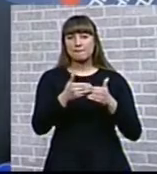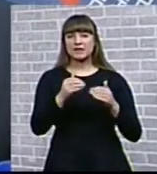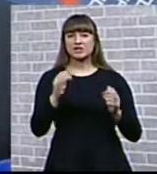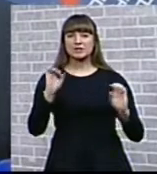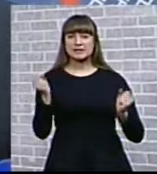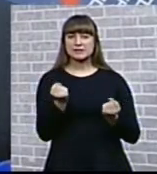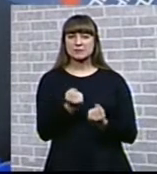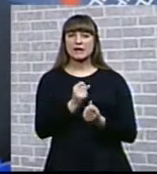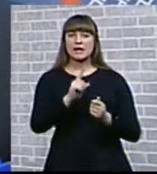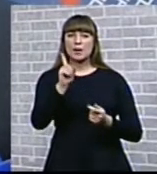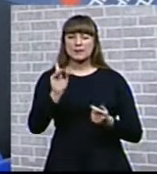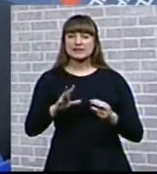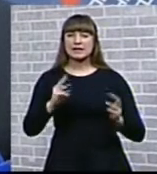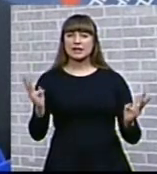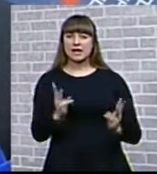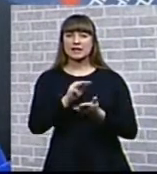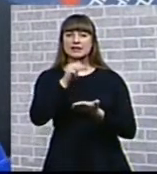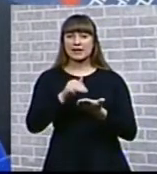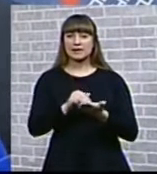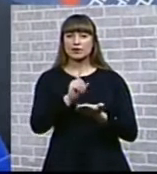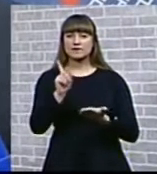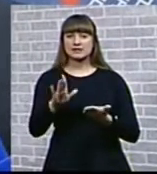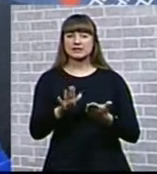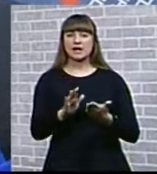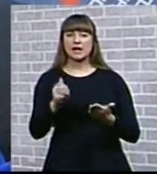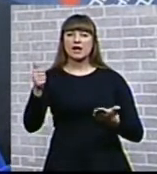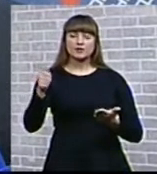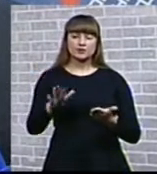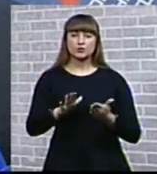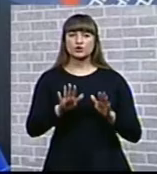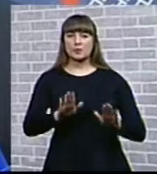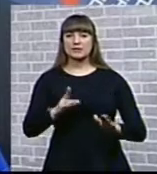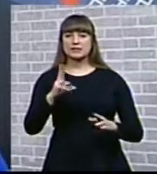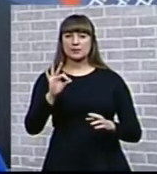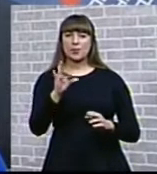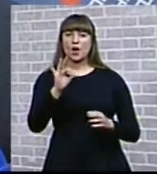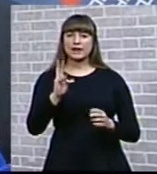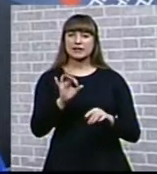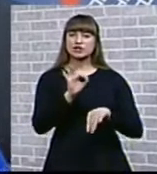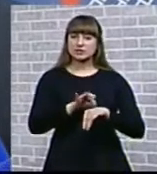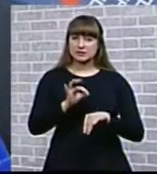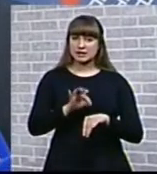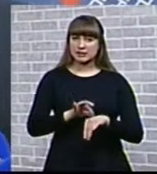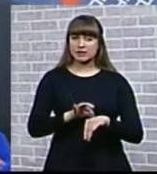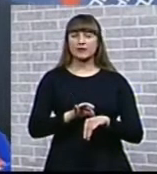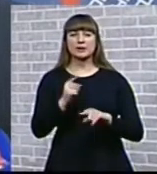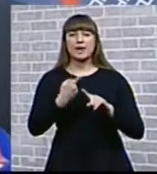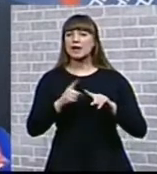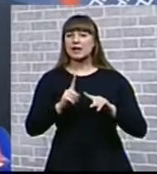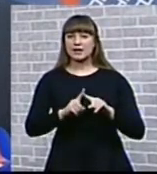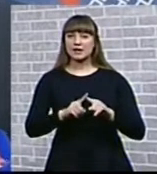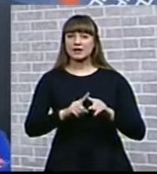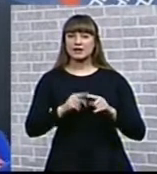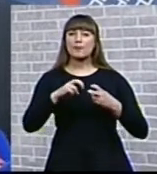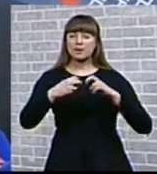полигон постоянно горит. Таганрог всегда занимал ведущие позиции по онкологическим заболеваниям. И это, непосредственно,